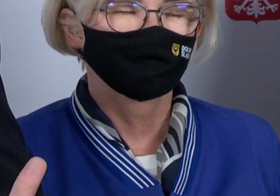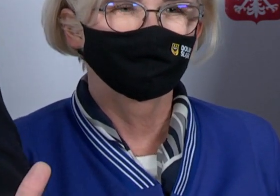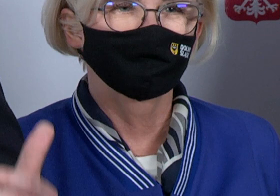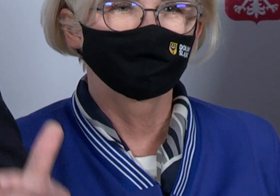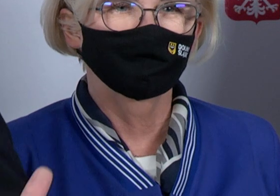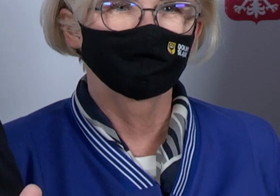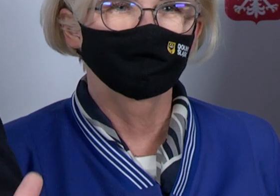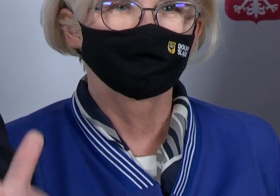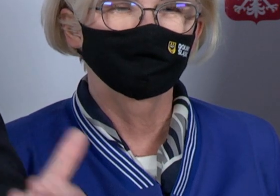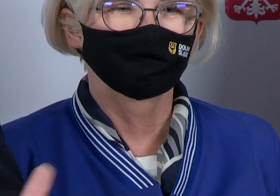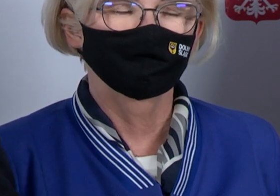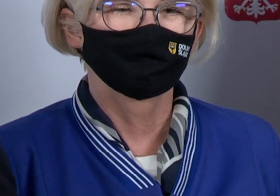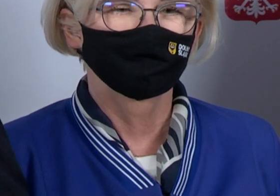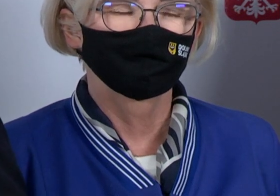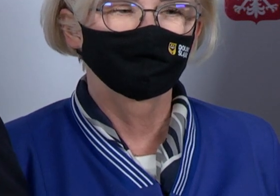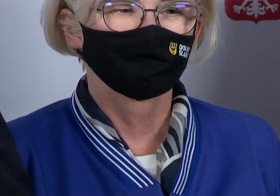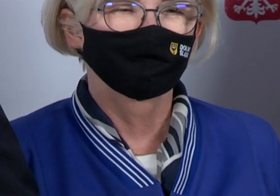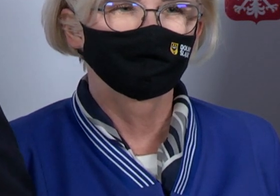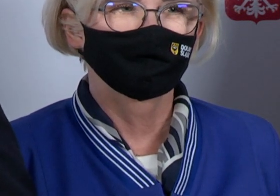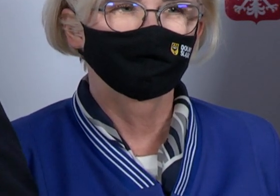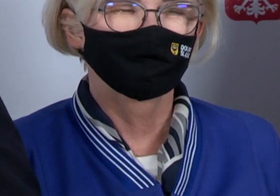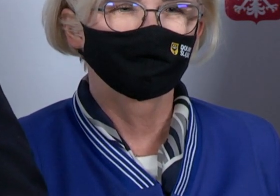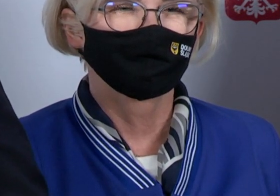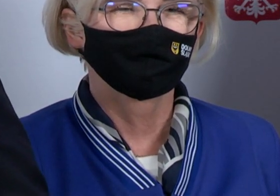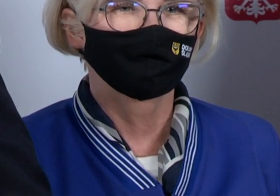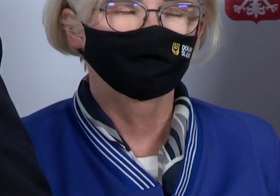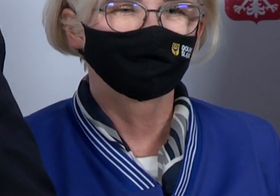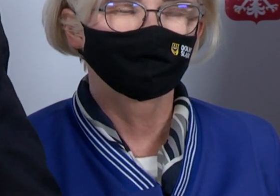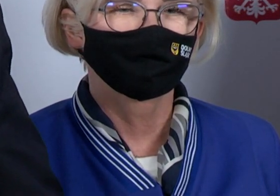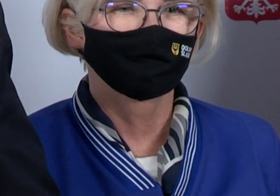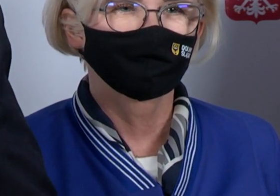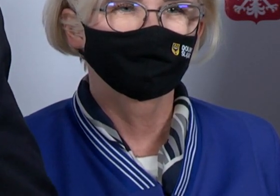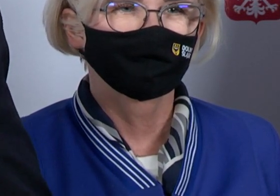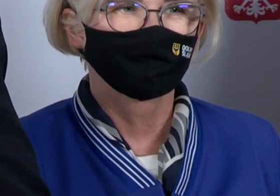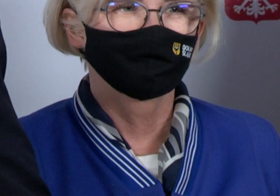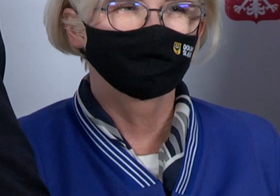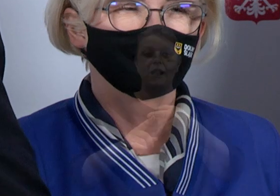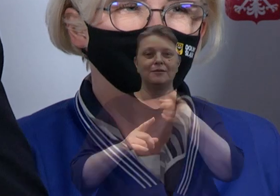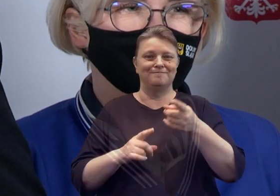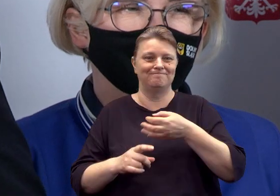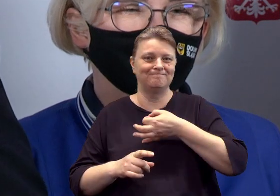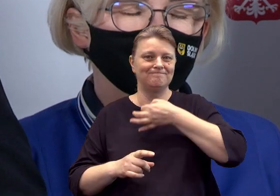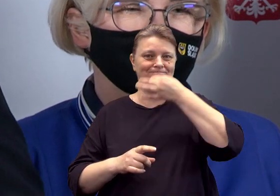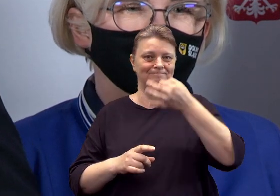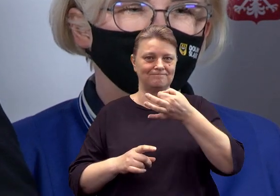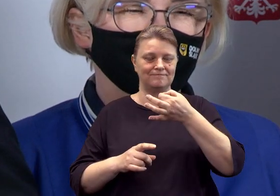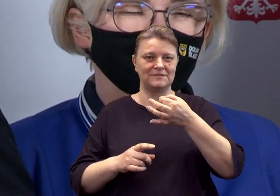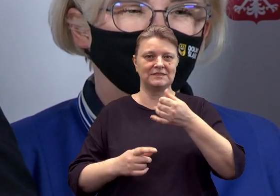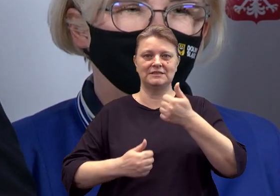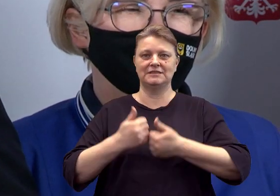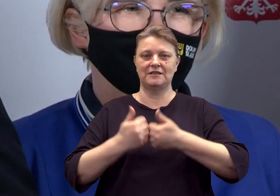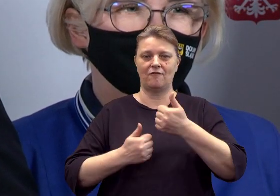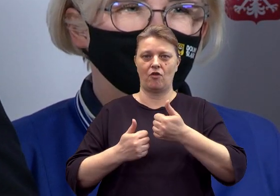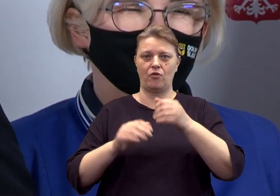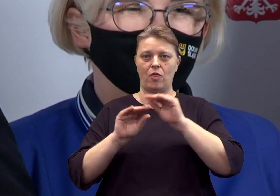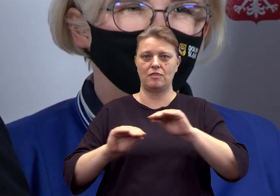Przyświecają nam wspólne cele. Tym celem jest zdecydowane uatrakcyjnienie zawodu nauczyciela i zwiększenie